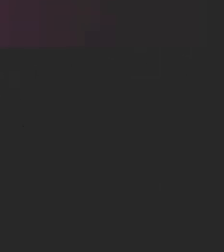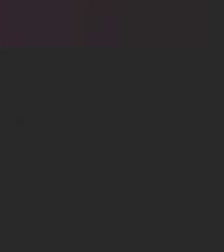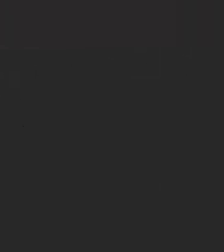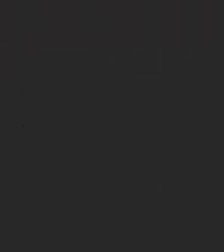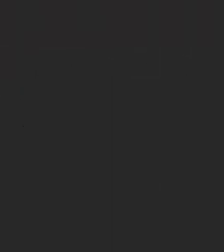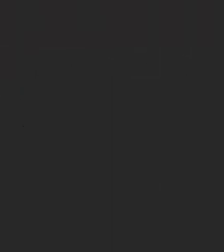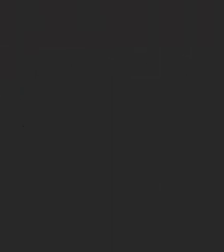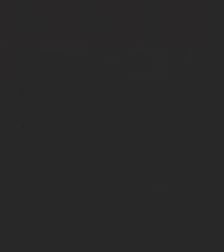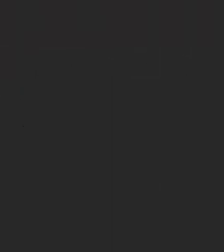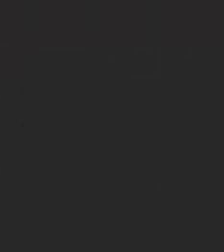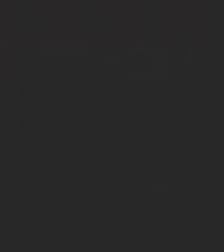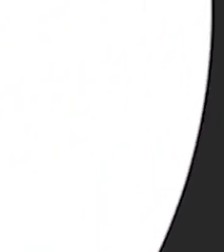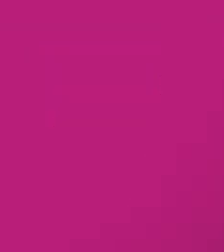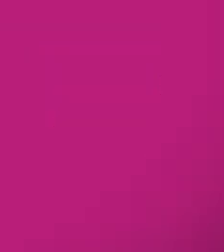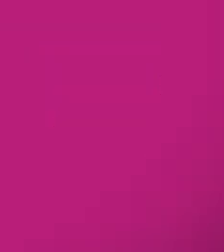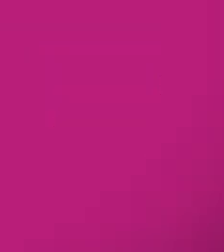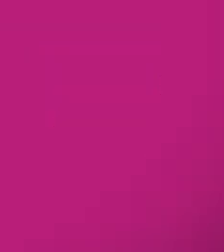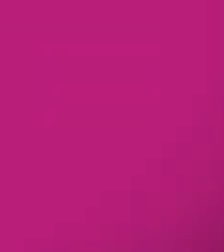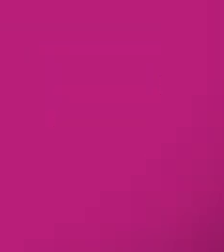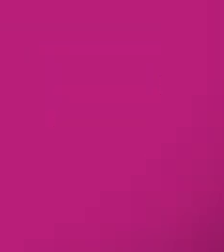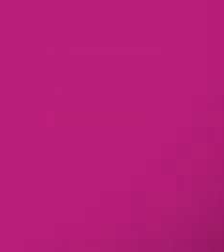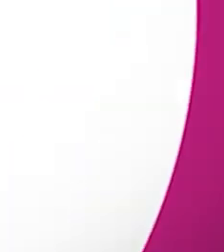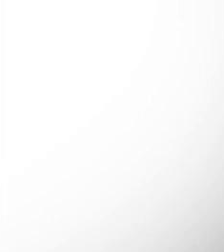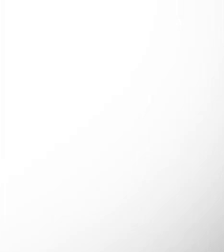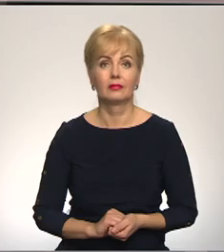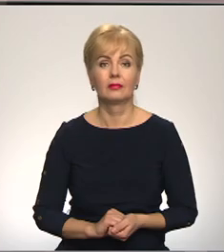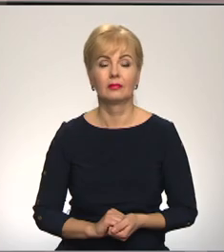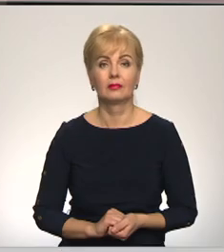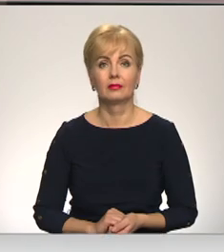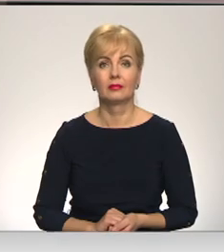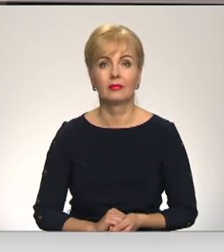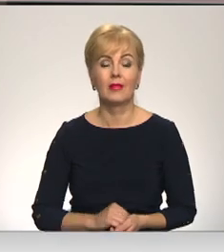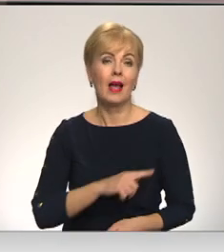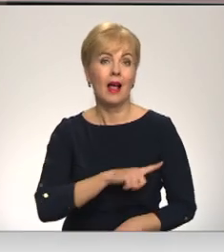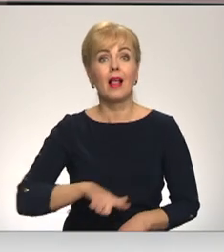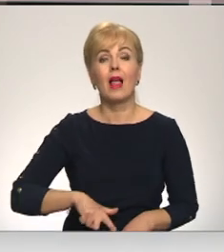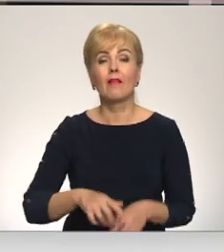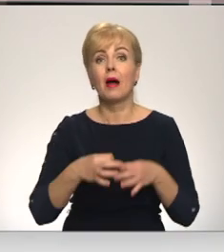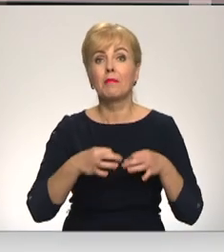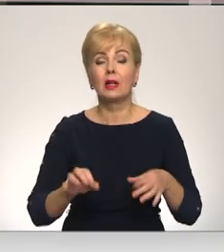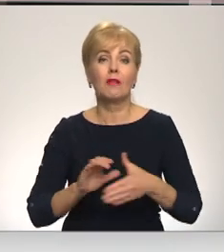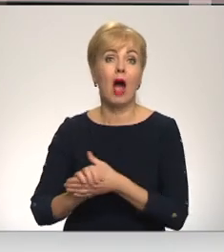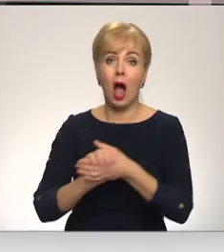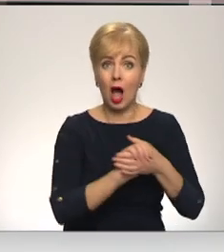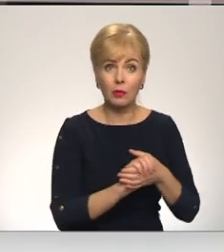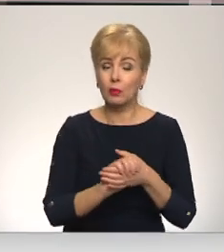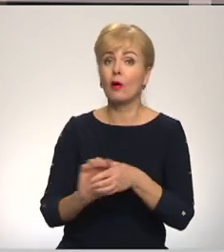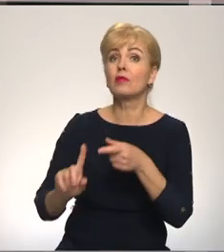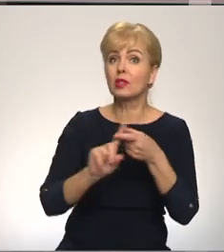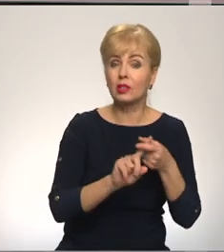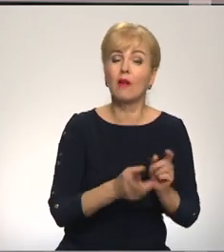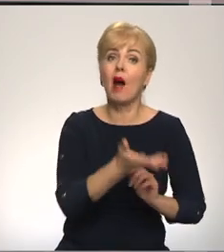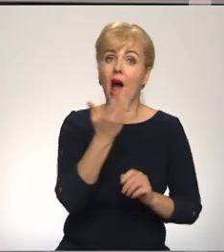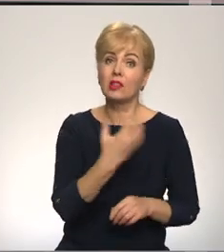Re, visi ēters ir te! Latvijas brīvo ārodbiedrību savienībā aicina